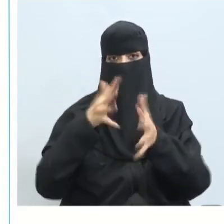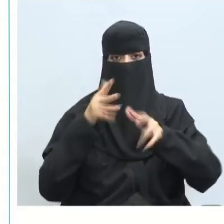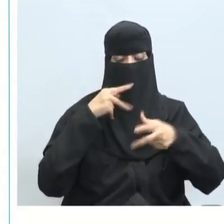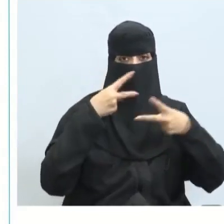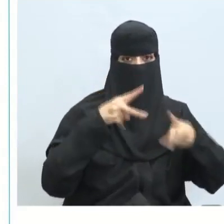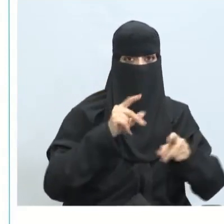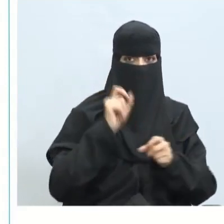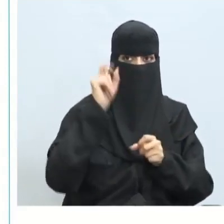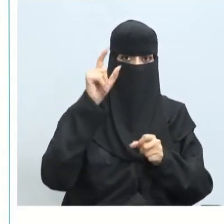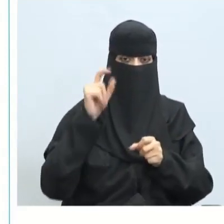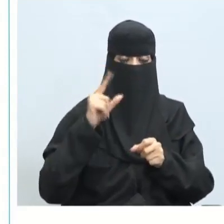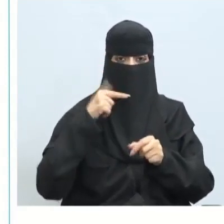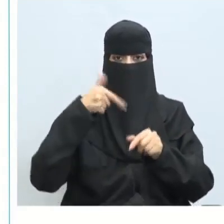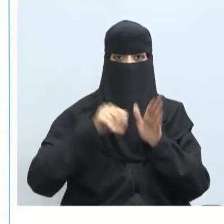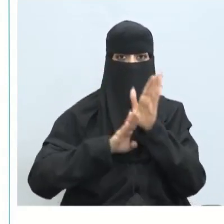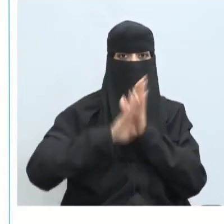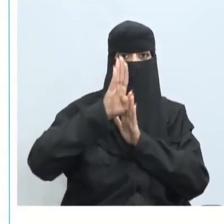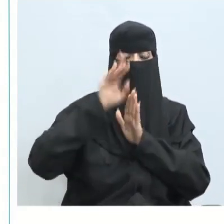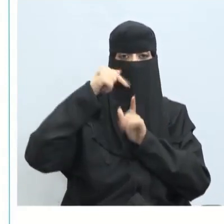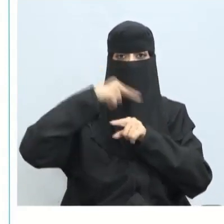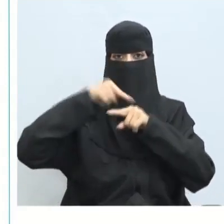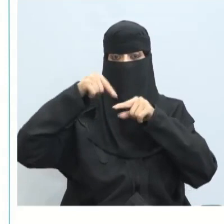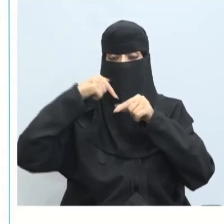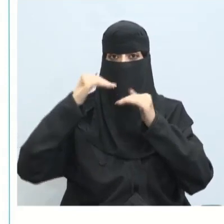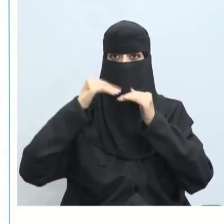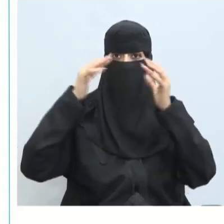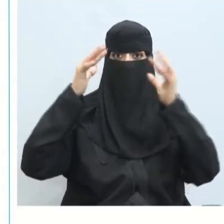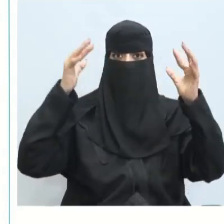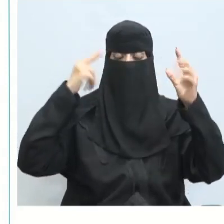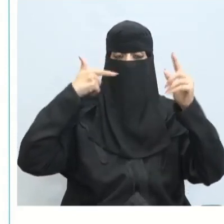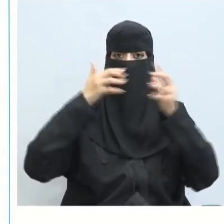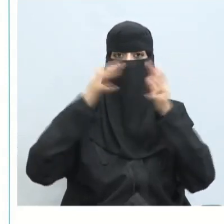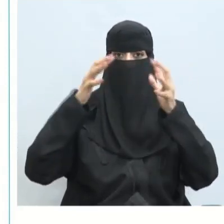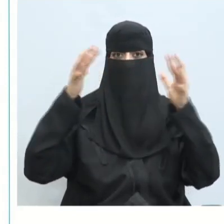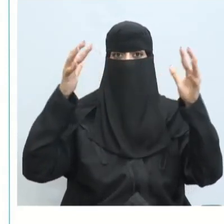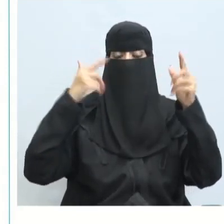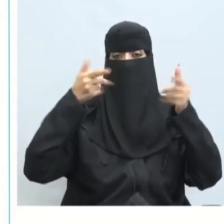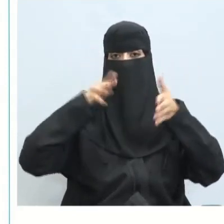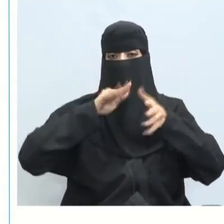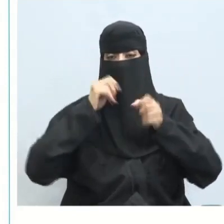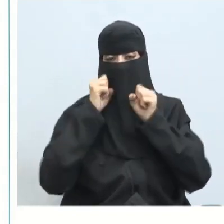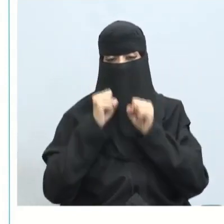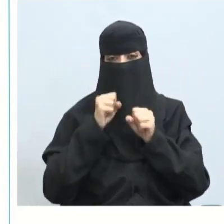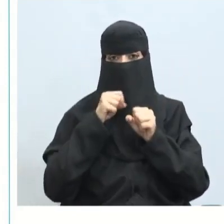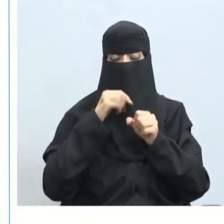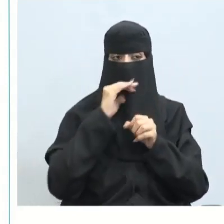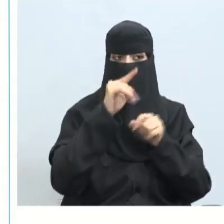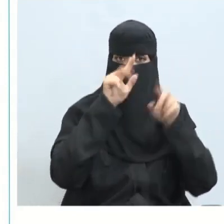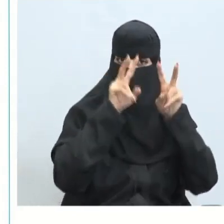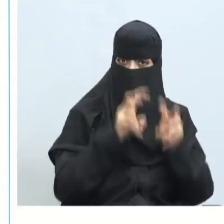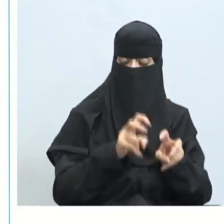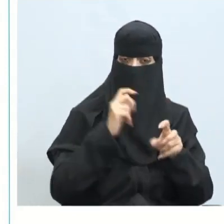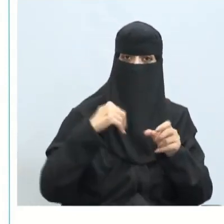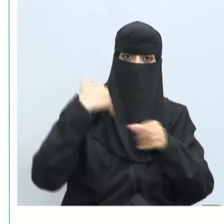تبدأ بإنذار وتتطور إلى أن تكبر وتكبر وقد يصعب حلها عندما